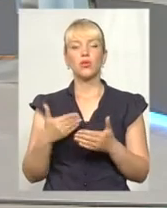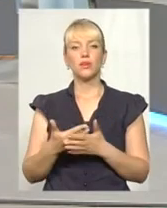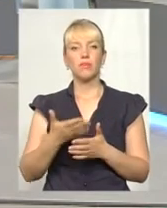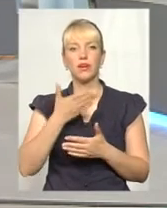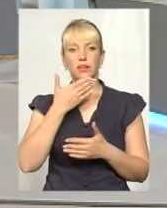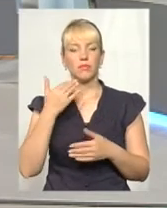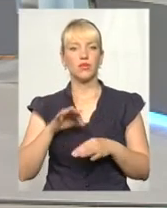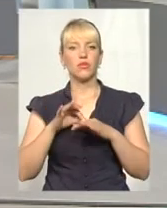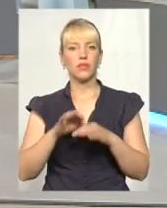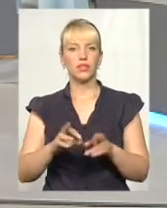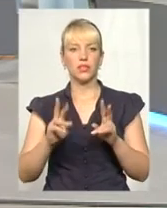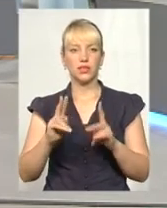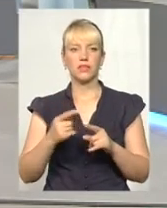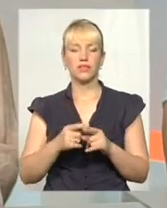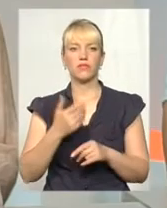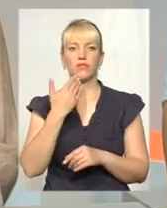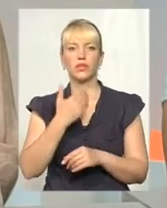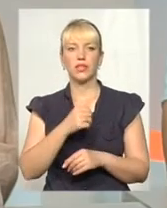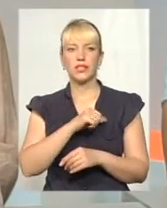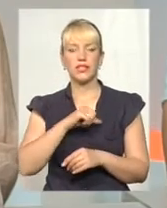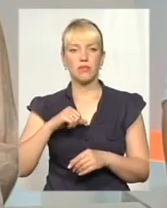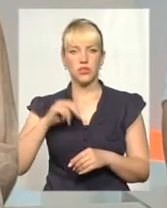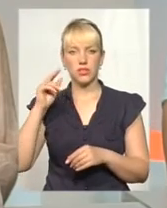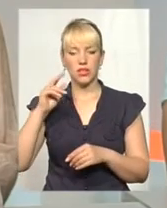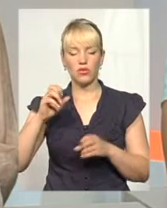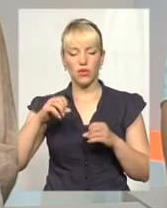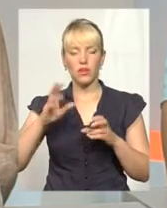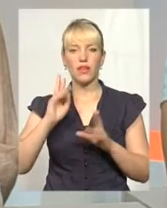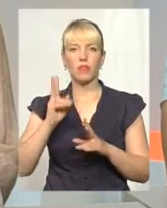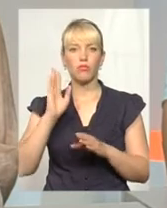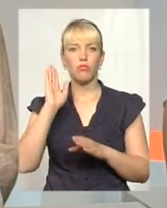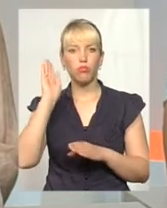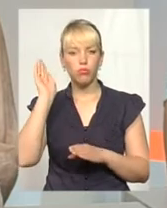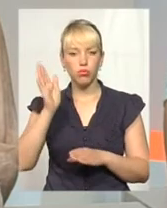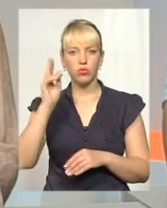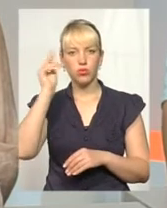доведено, яким чином, і ми самостійно це вирішуємо, яким чином будуть навчатися асистенти педагогів,